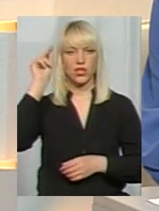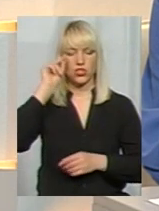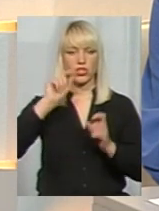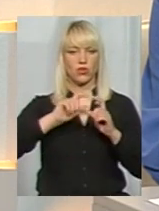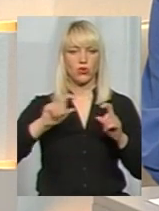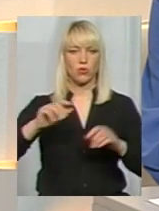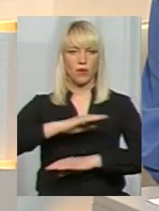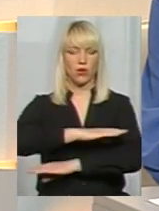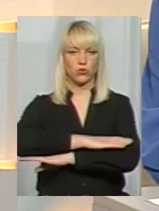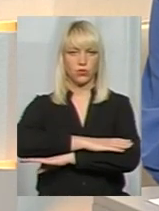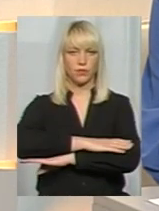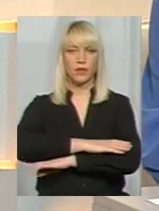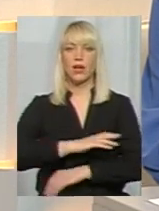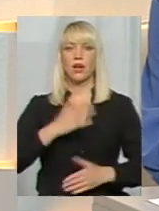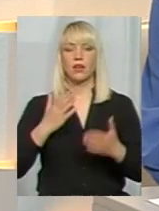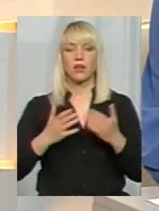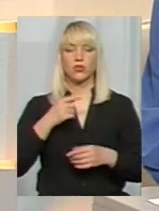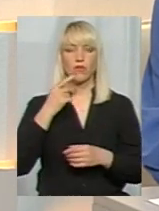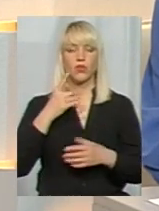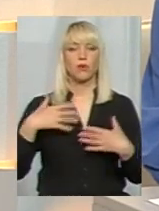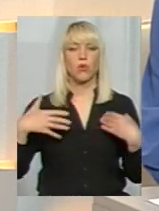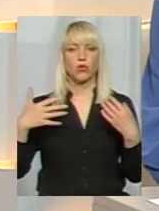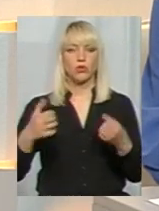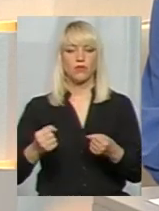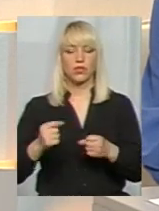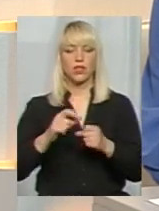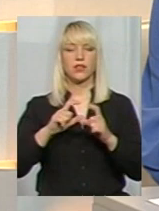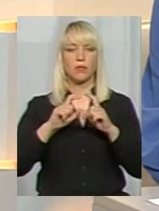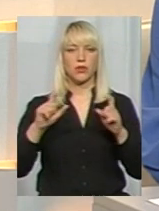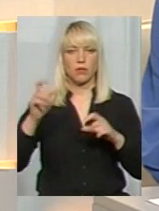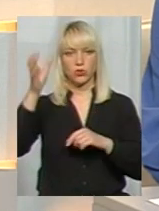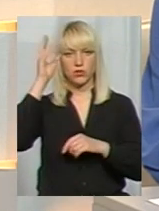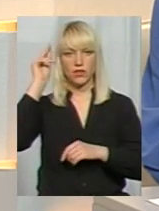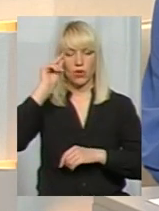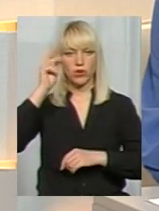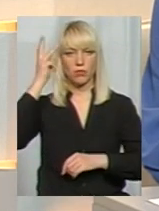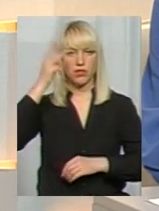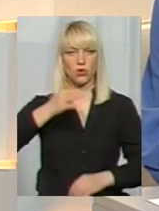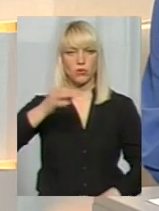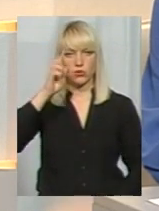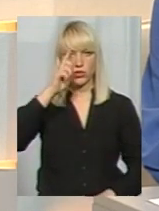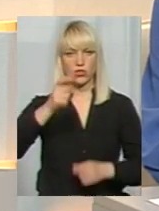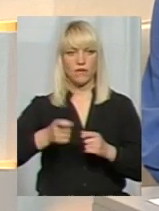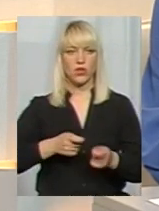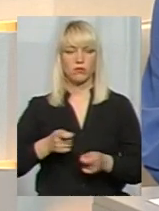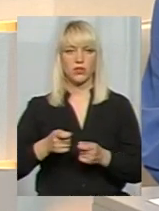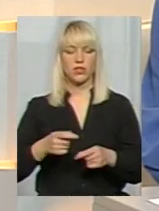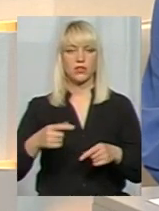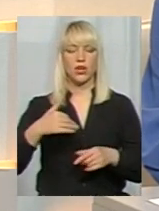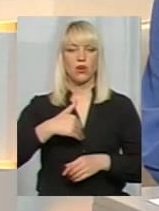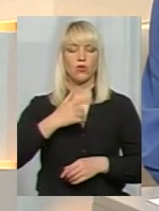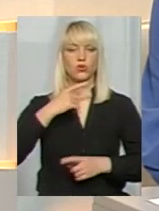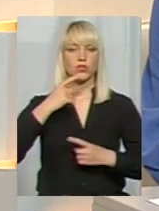уже партою. Якщо говорити про оздоровлення і Департамент освіти і науки Хмельницької обласної державної адміністрації, то хочу